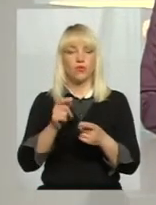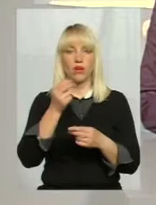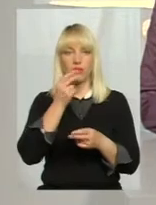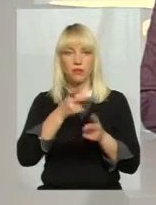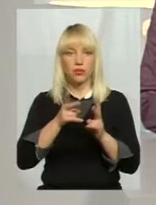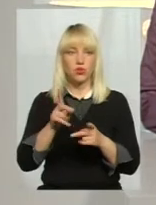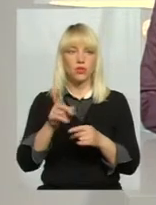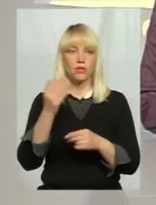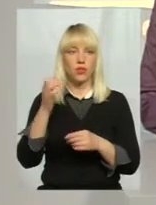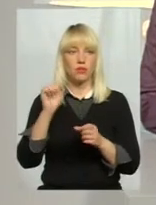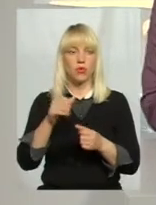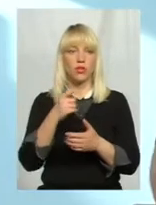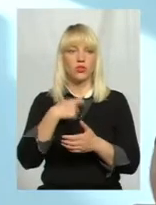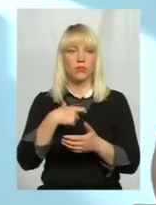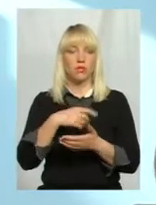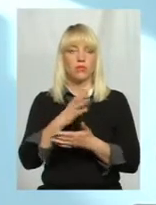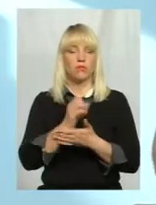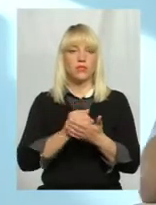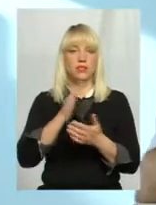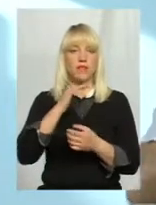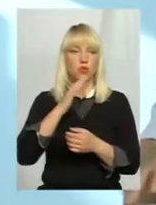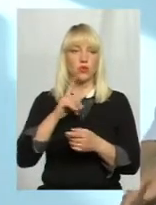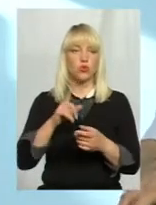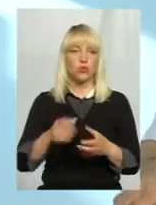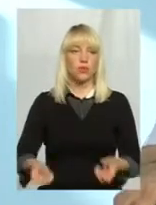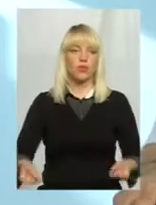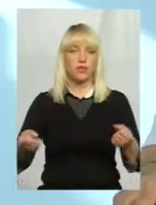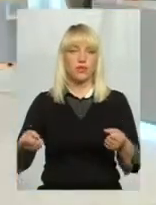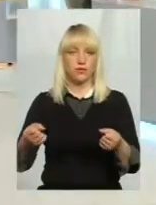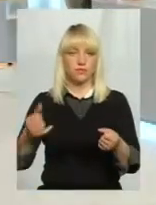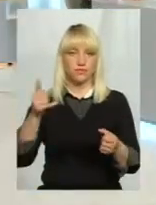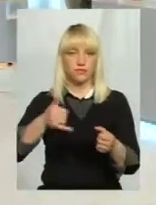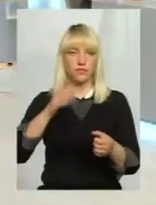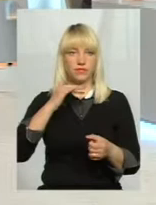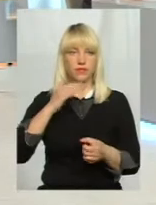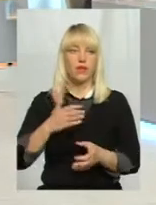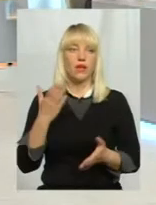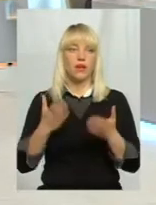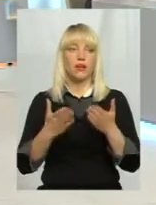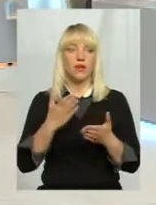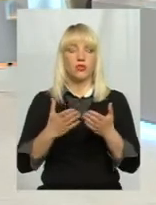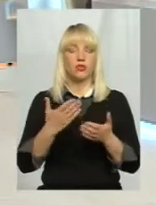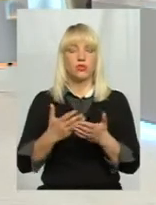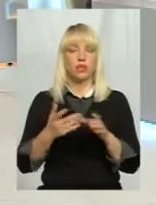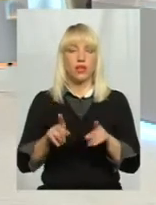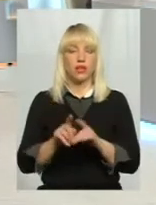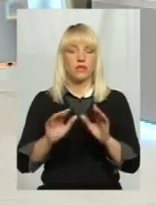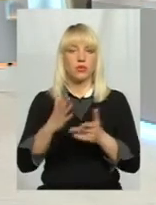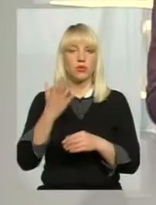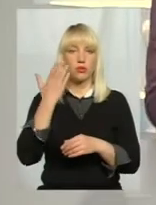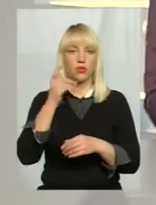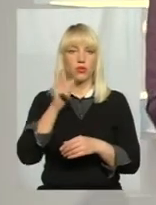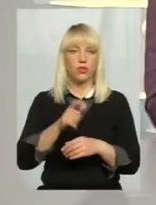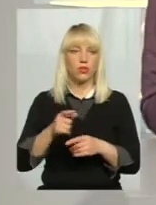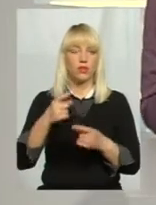запастися водою і набрати посудини, які можуть для цього використовуватися. А от якщо уявити такий випадок, що десь людина повернулася з дачі,